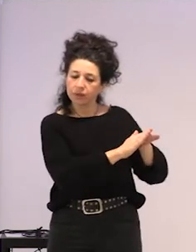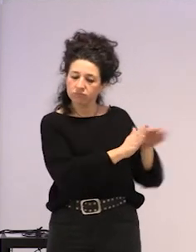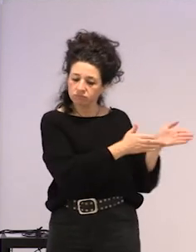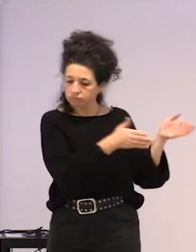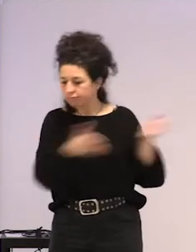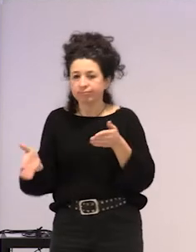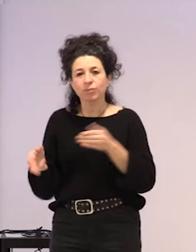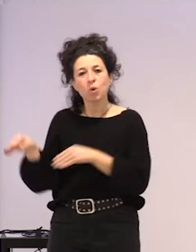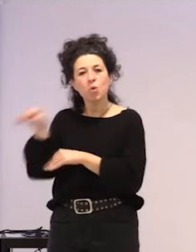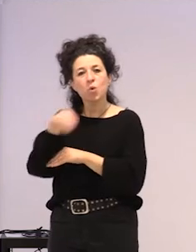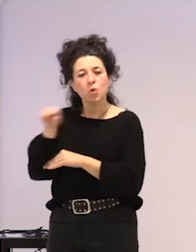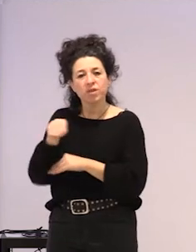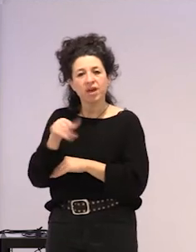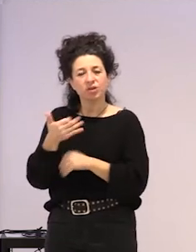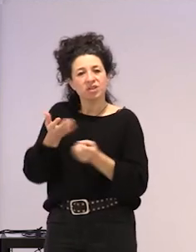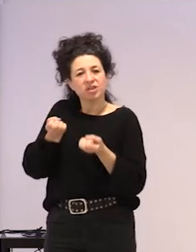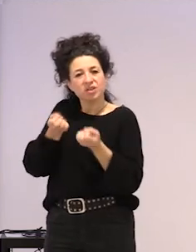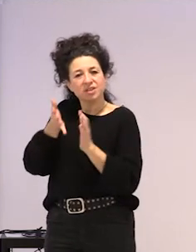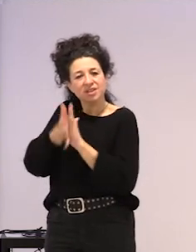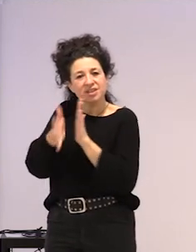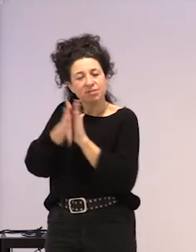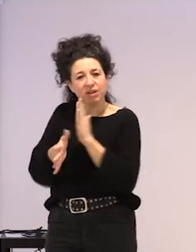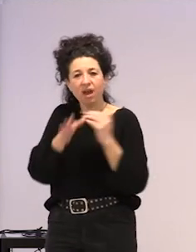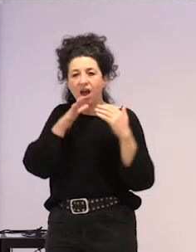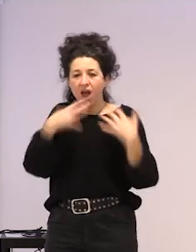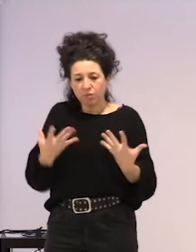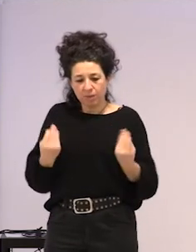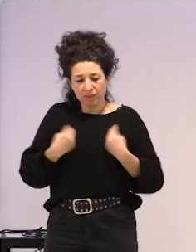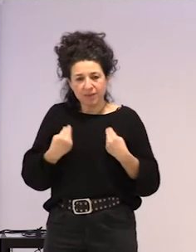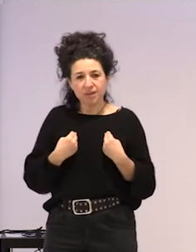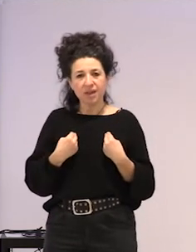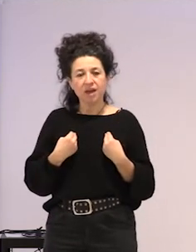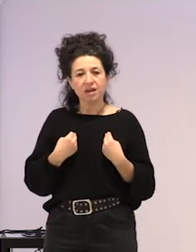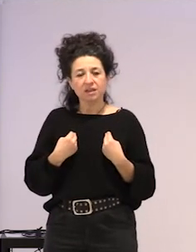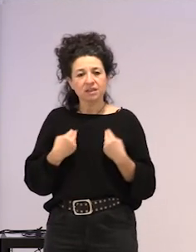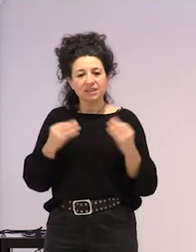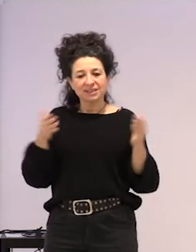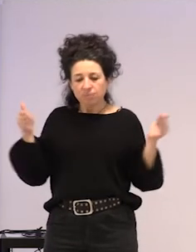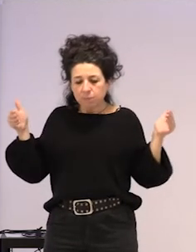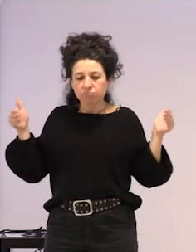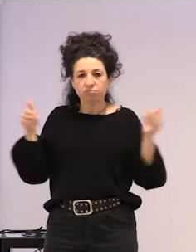ba, zentratu, eta kontatzen du, ba, nola, bere, gaur egungo bizitza, ez ere dela umen